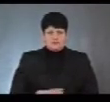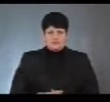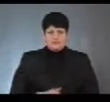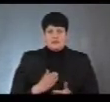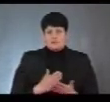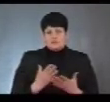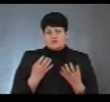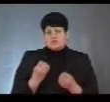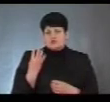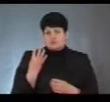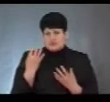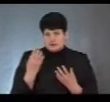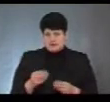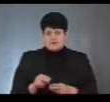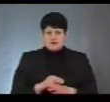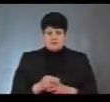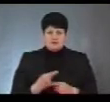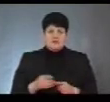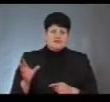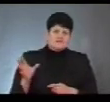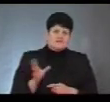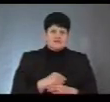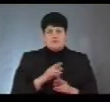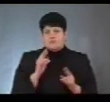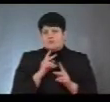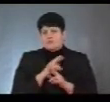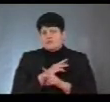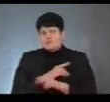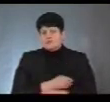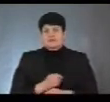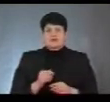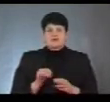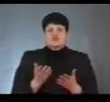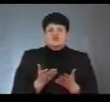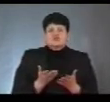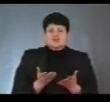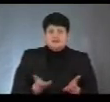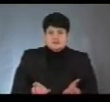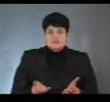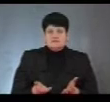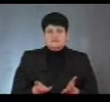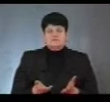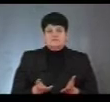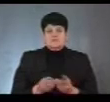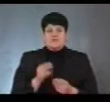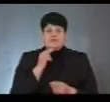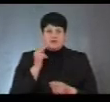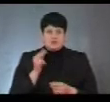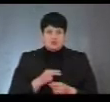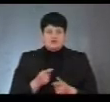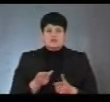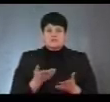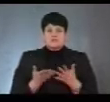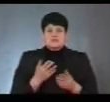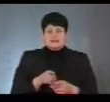чотири дні, щоб виправити всі погрічності, всі недоліки і чиїсь провини, через які